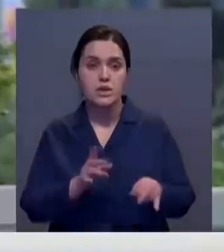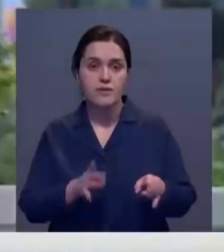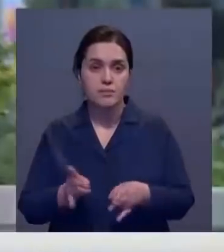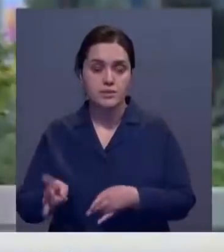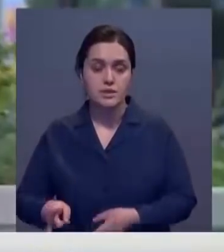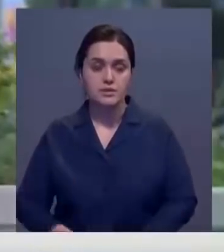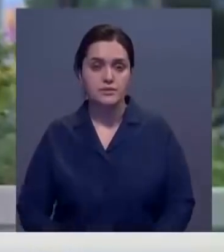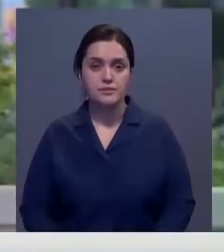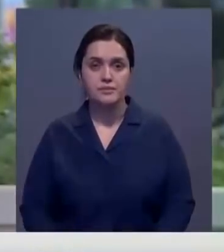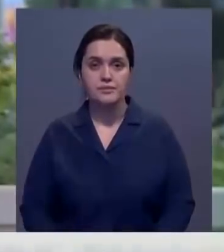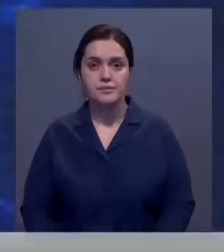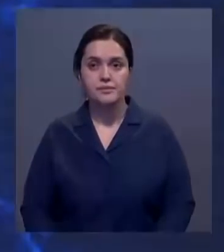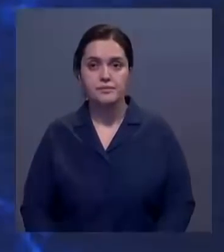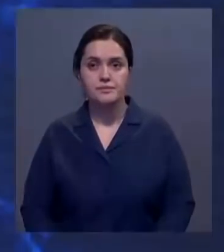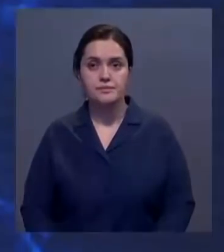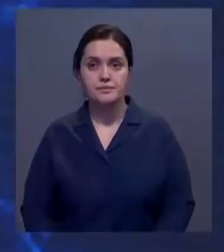заболеваемости.